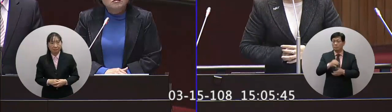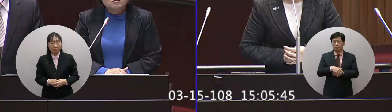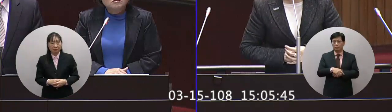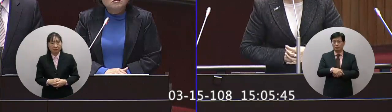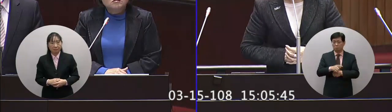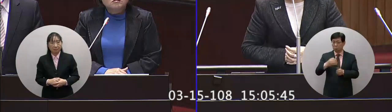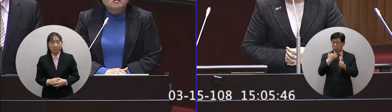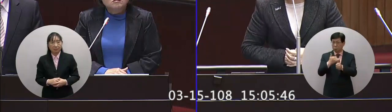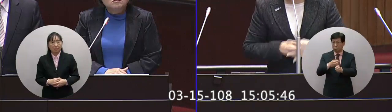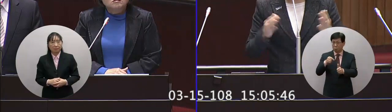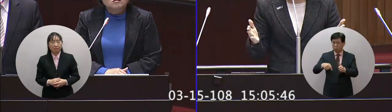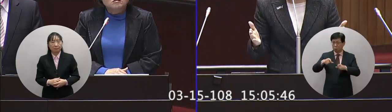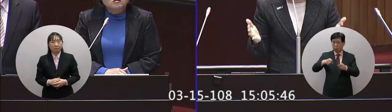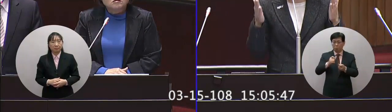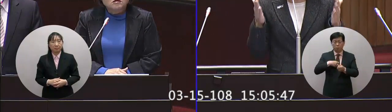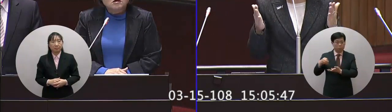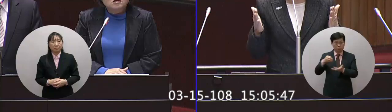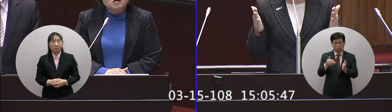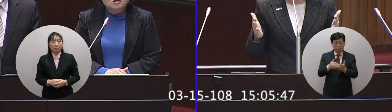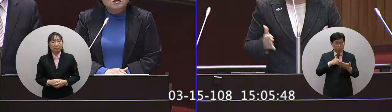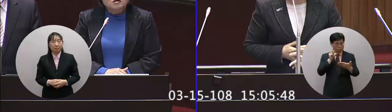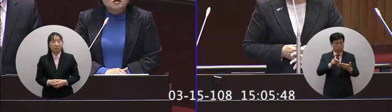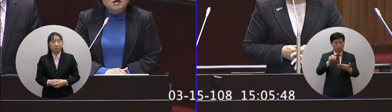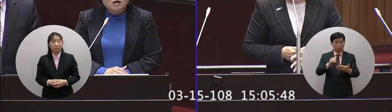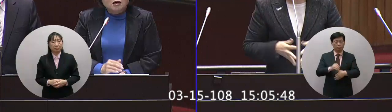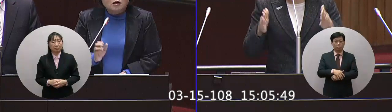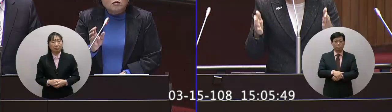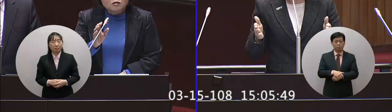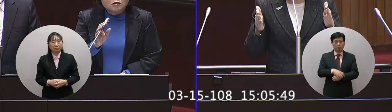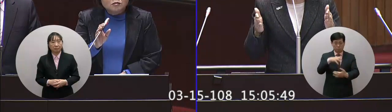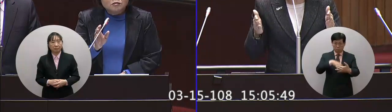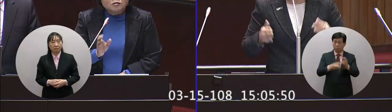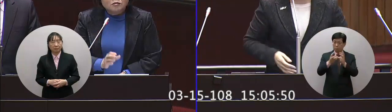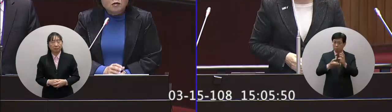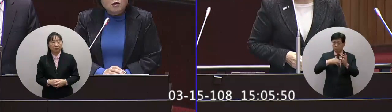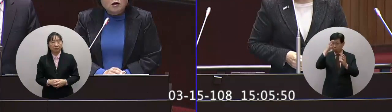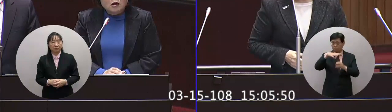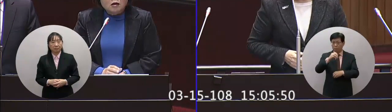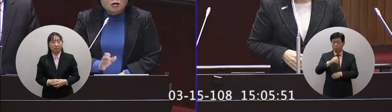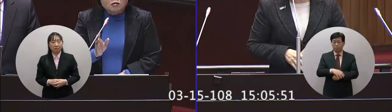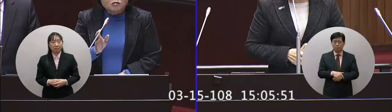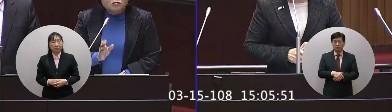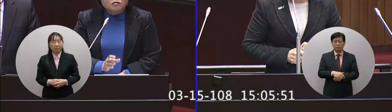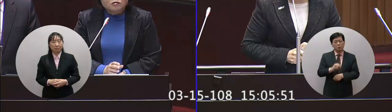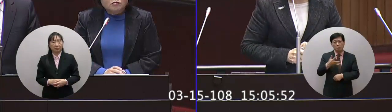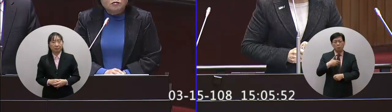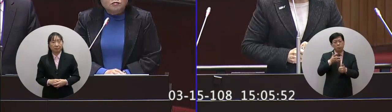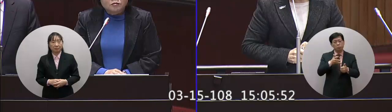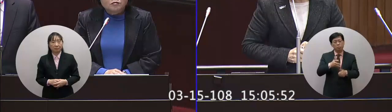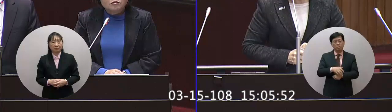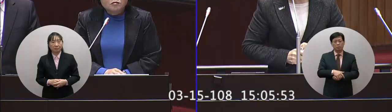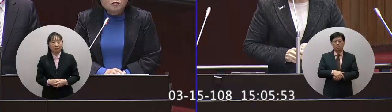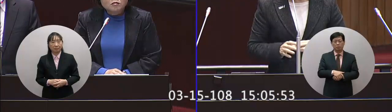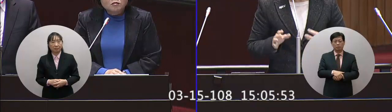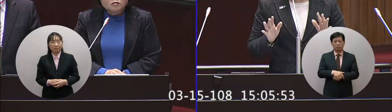這個解雇計畫書送出來了您看到沒有裡面的內容您看到沒有可是為什麼這樣問